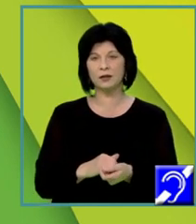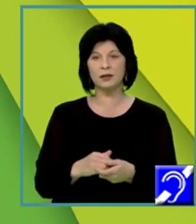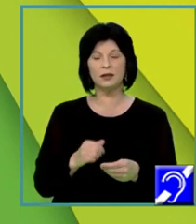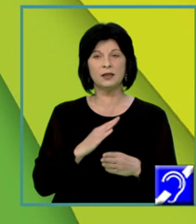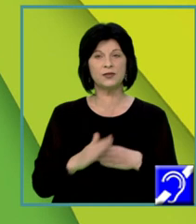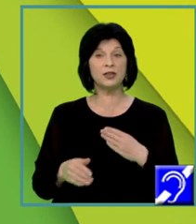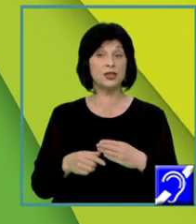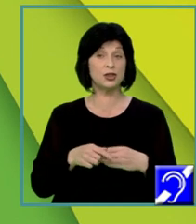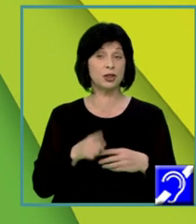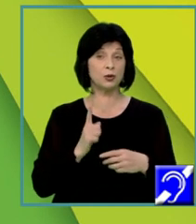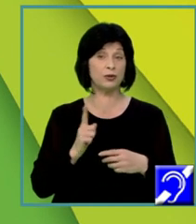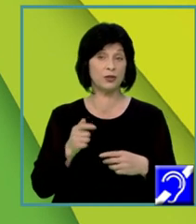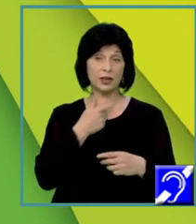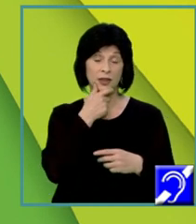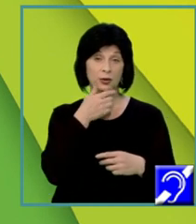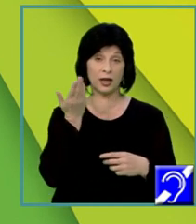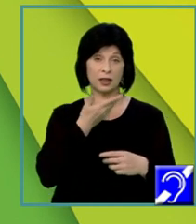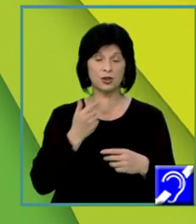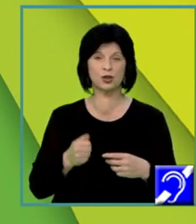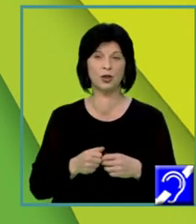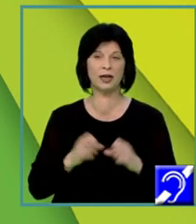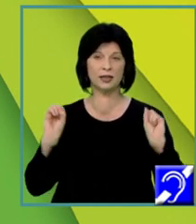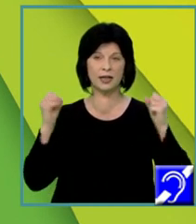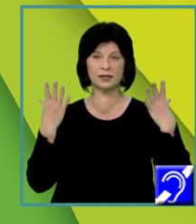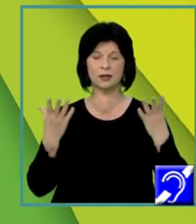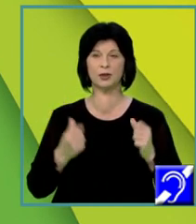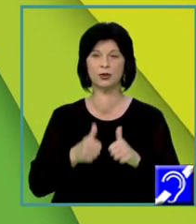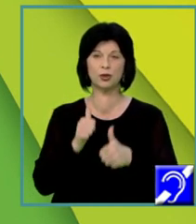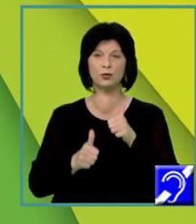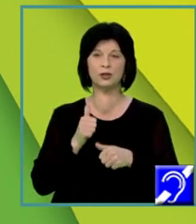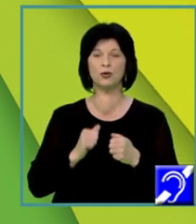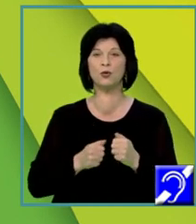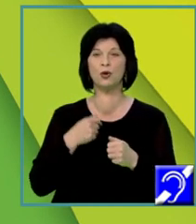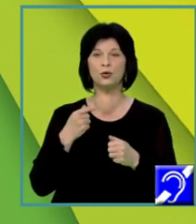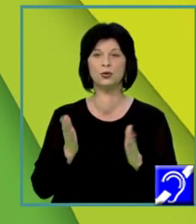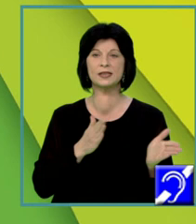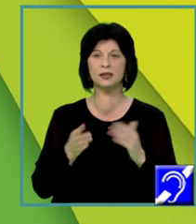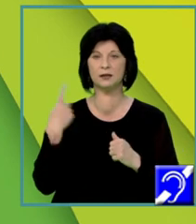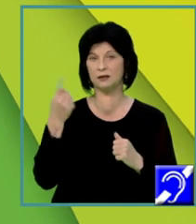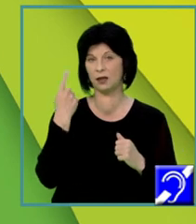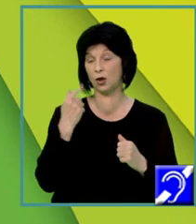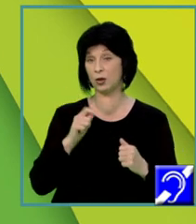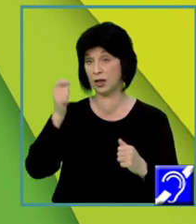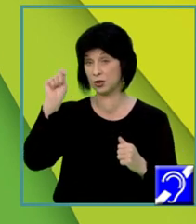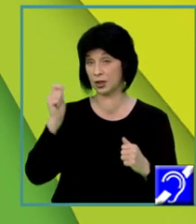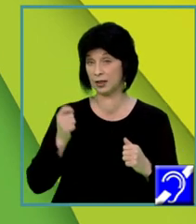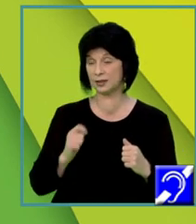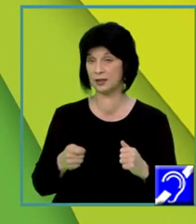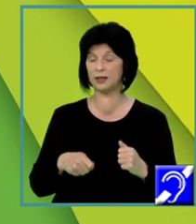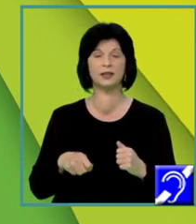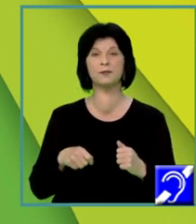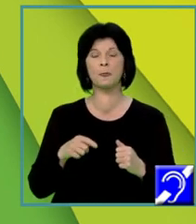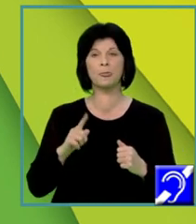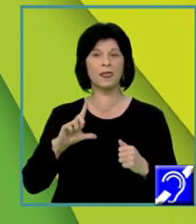fiecăruia în școlar era sărbătorit cu un mare concurs între toate liceele țării. El se desfășura tot pe șoseaua Chiselef, pe terenul unde se